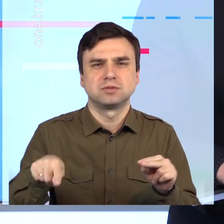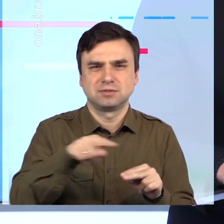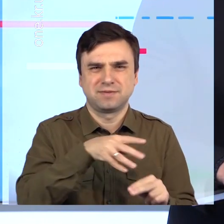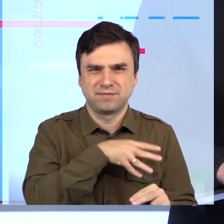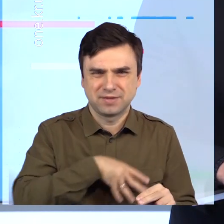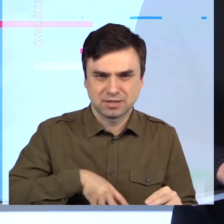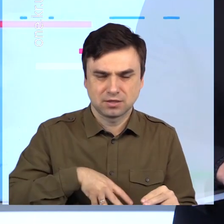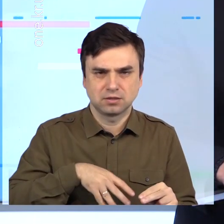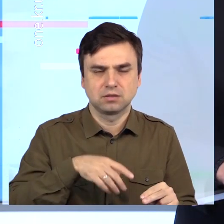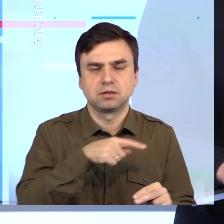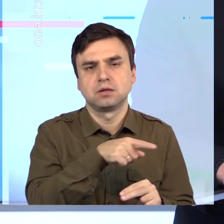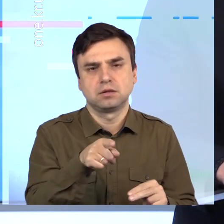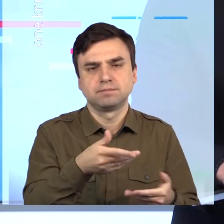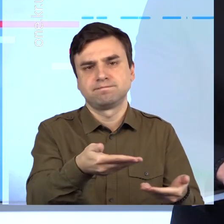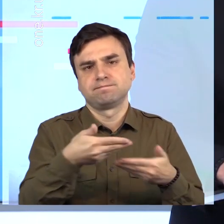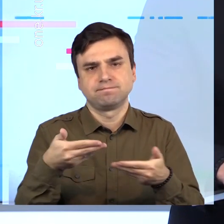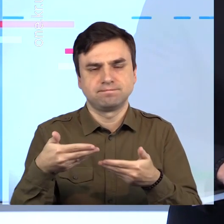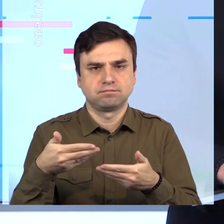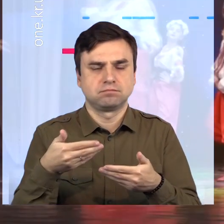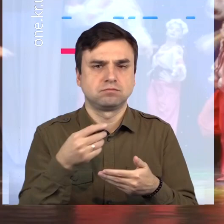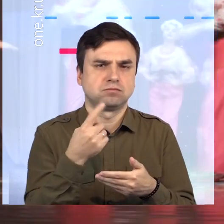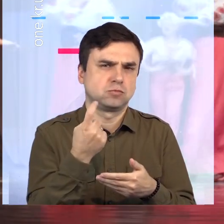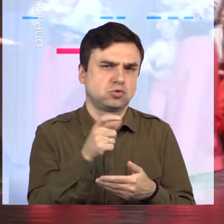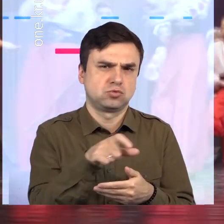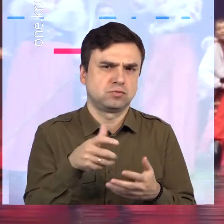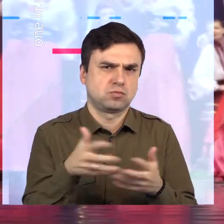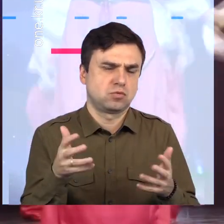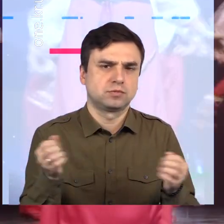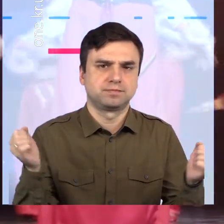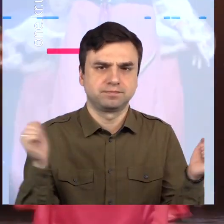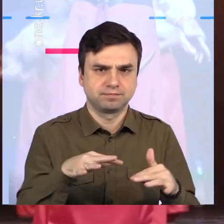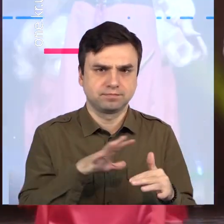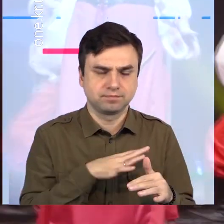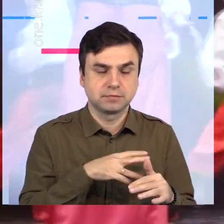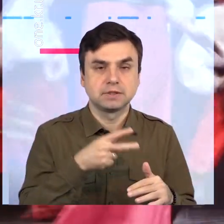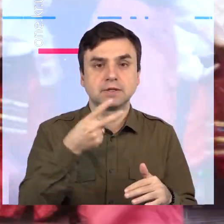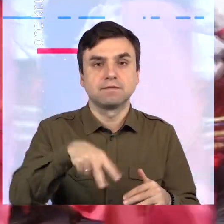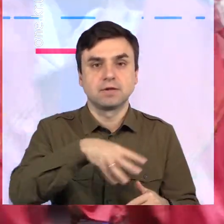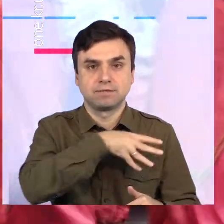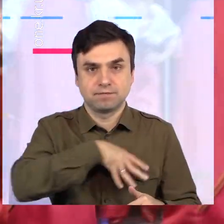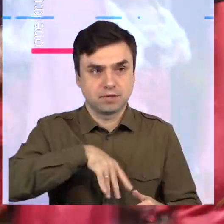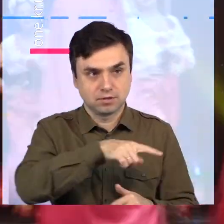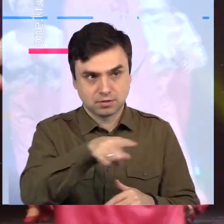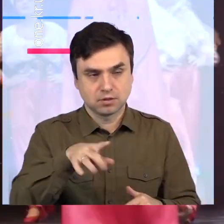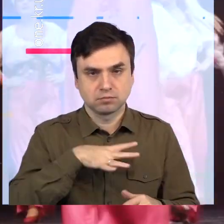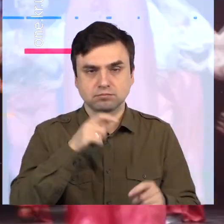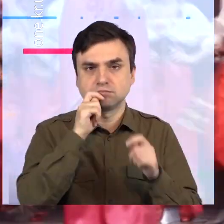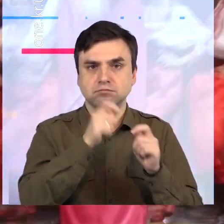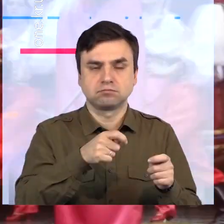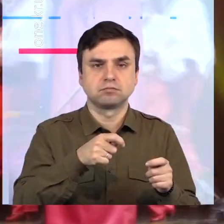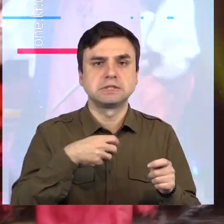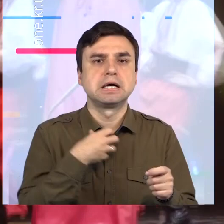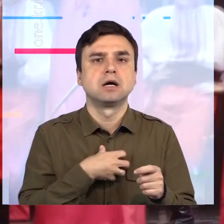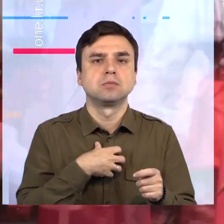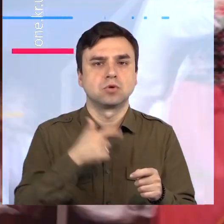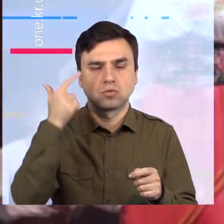На свято запросило близько 100 учасників районної організації ветеранів, переважно заслужених працівників освітньої